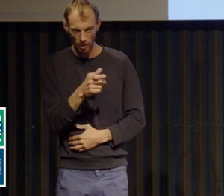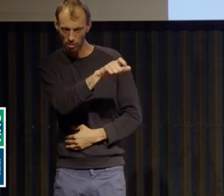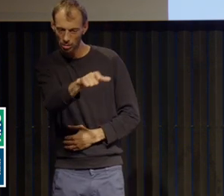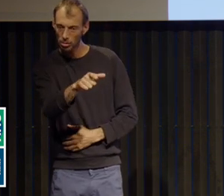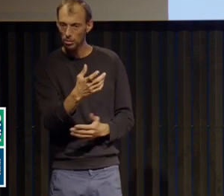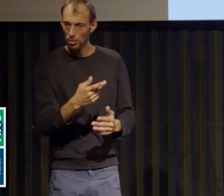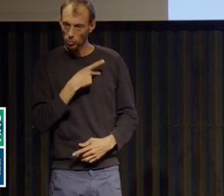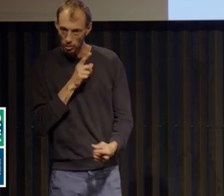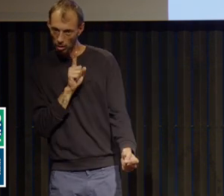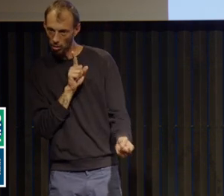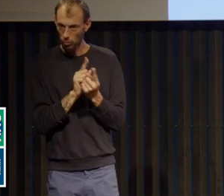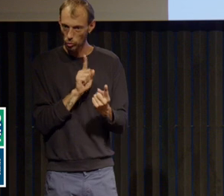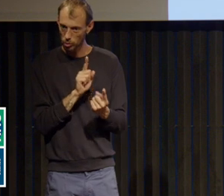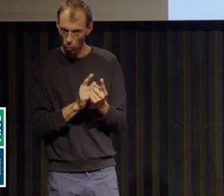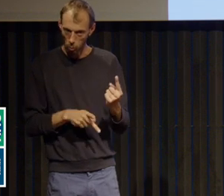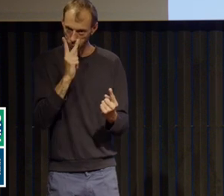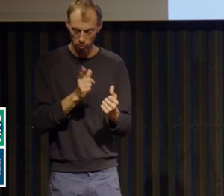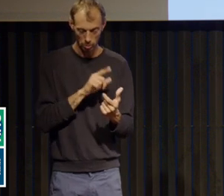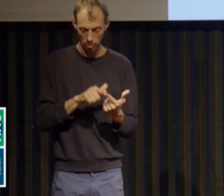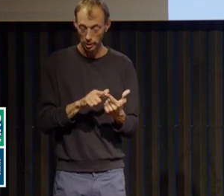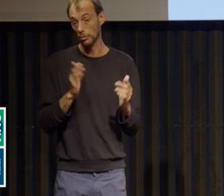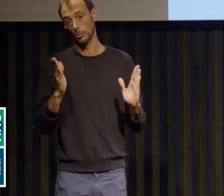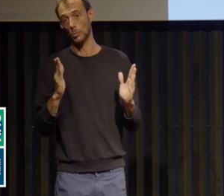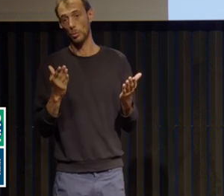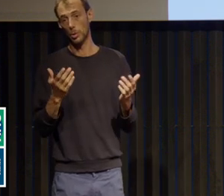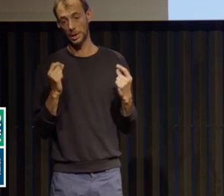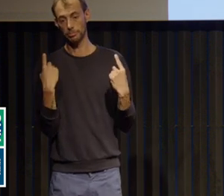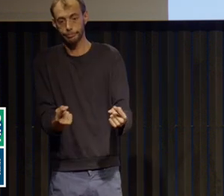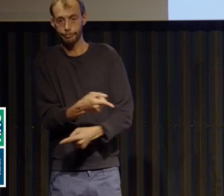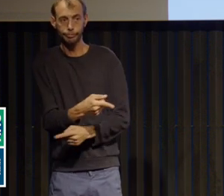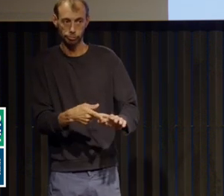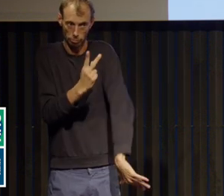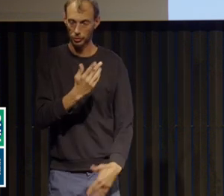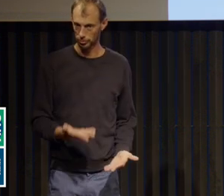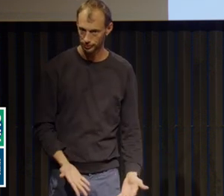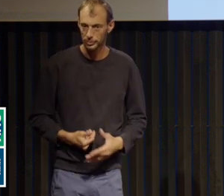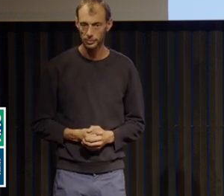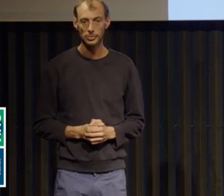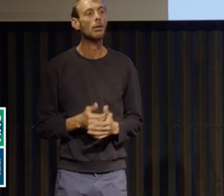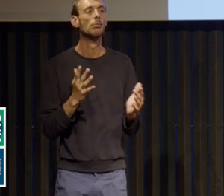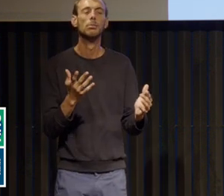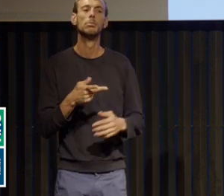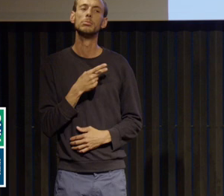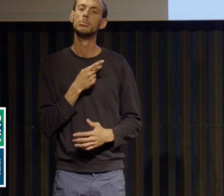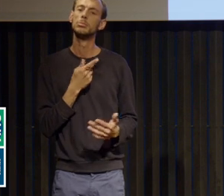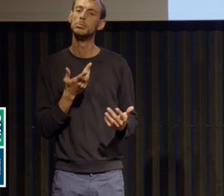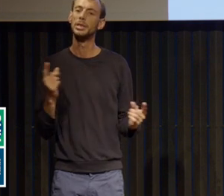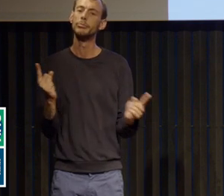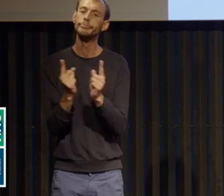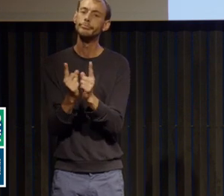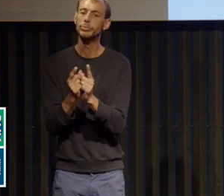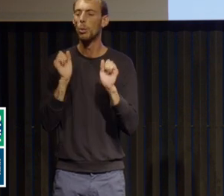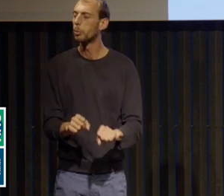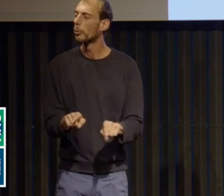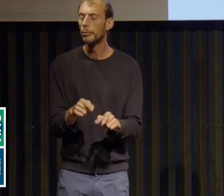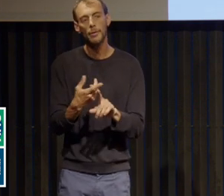Alors, que les consultations augmentent, ça, comme j'en ai donné l'exemple tout à l'heure, ça peut être aussi un phénomène de mode. On